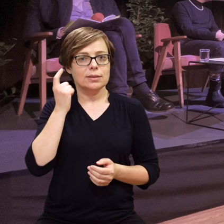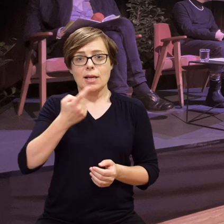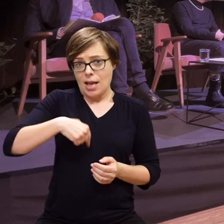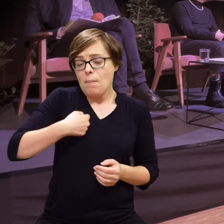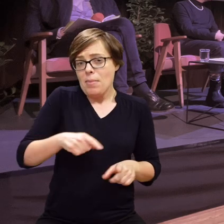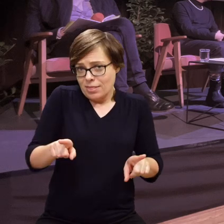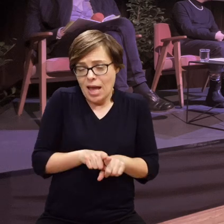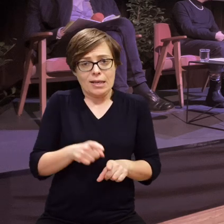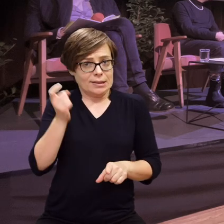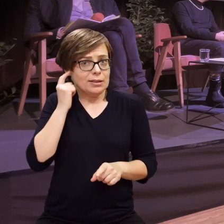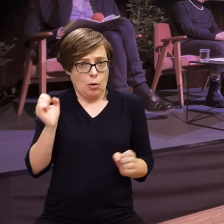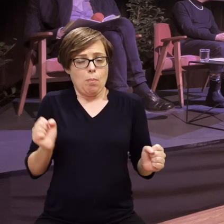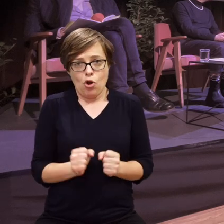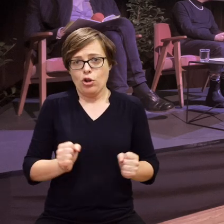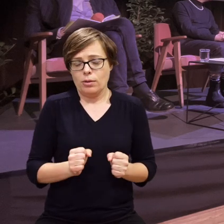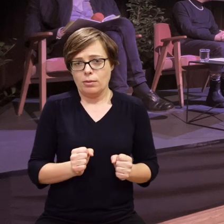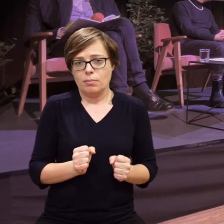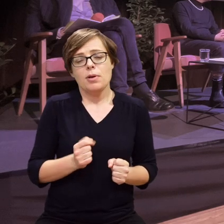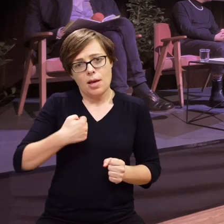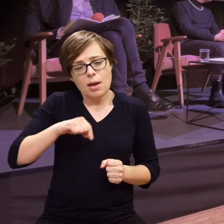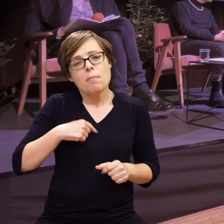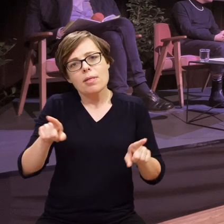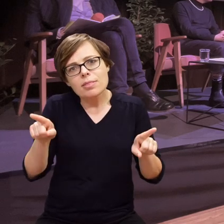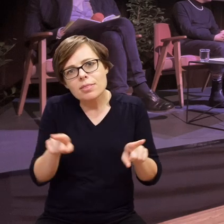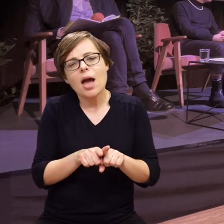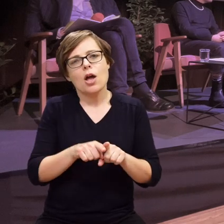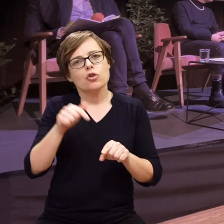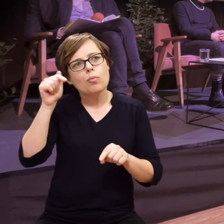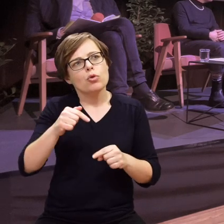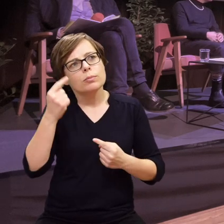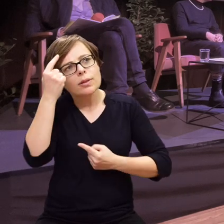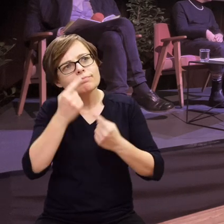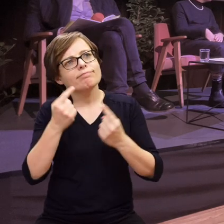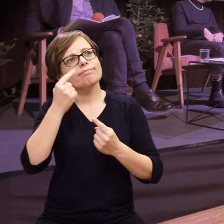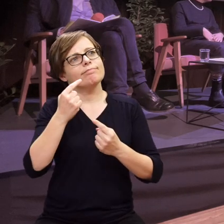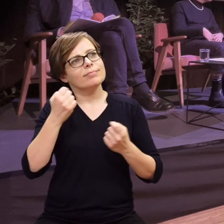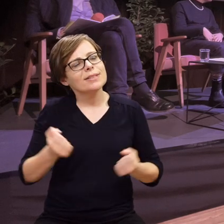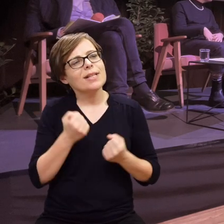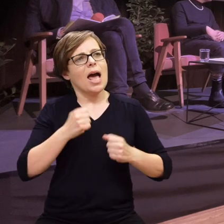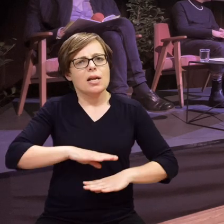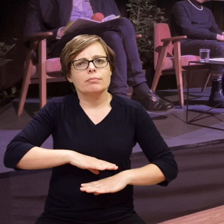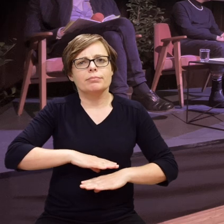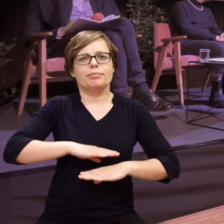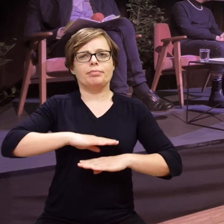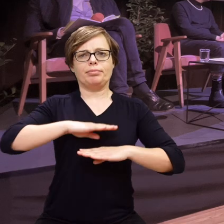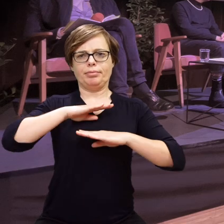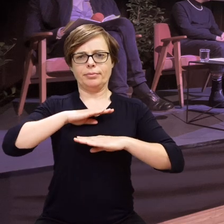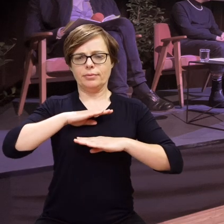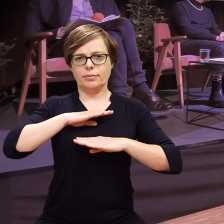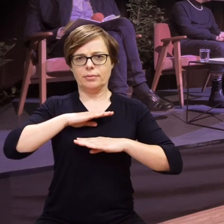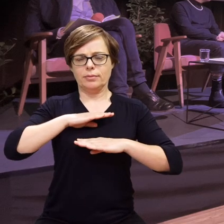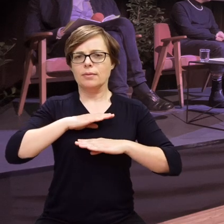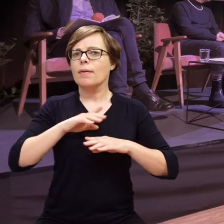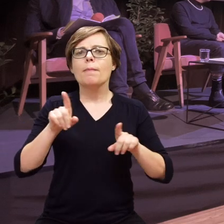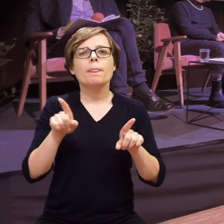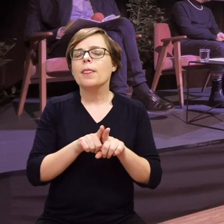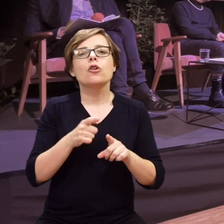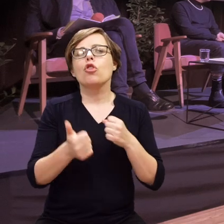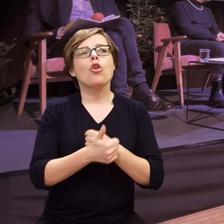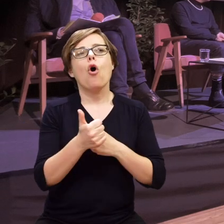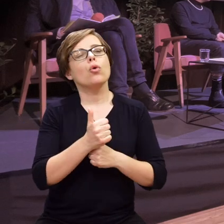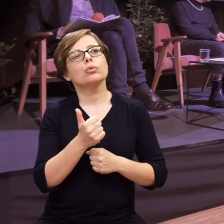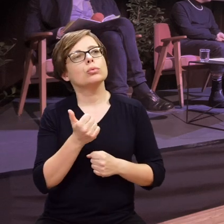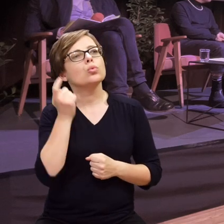My też się boimy. My też musimy dochodzić do tego, żeby być pewnymi siebie. I to nie jest tak, że